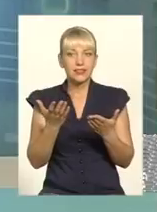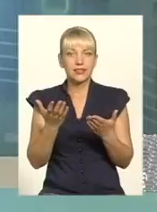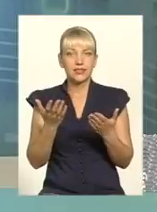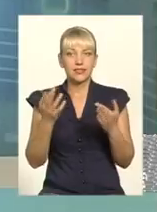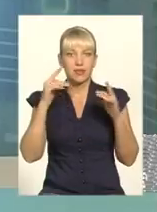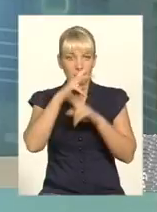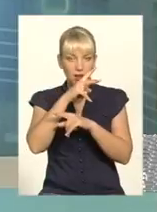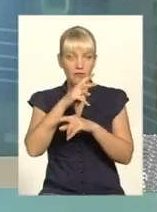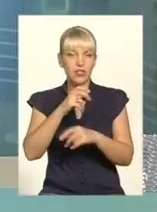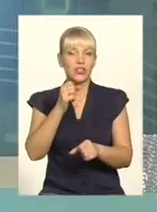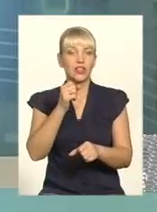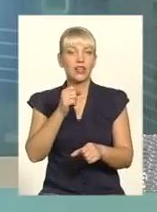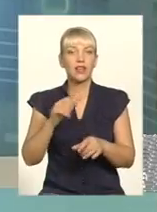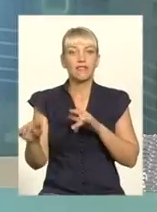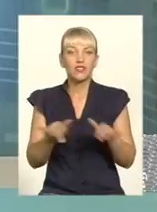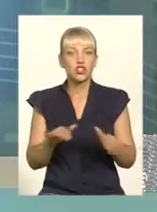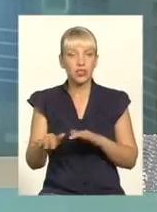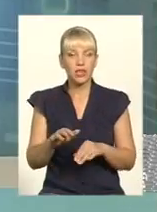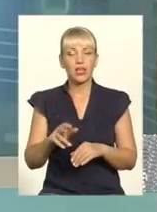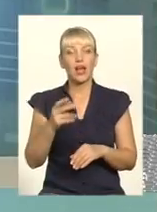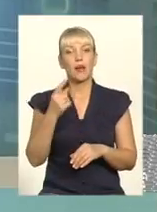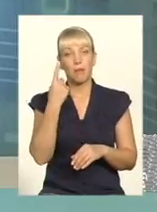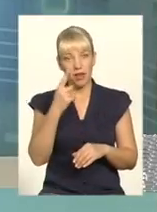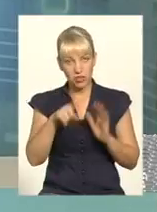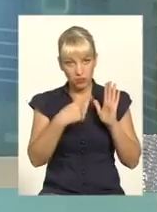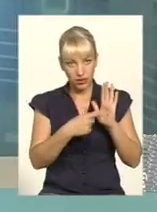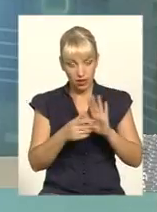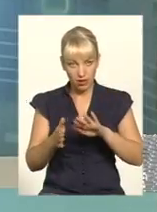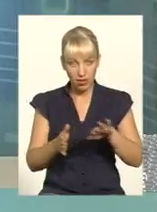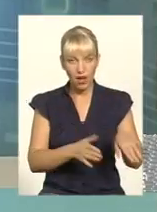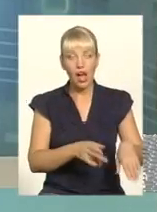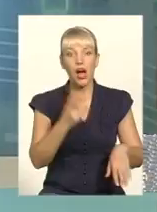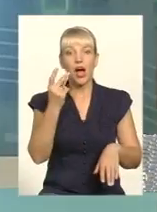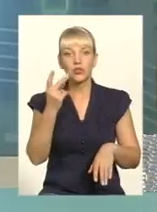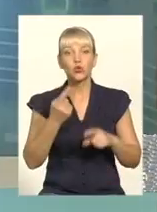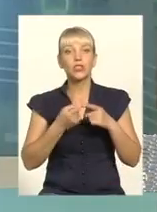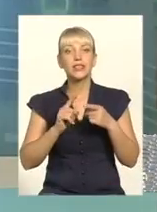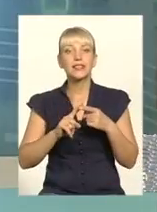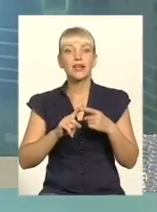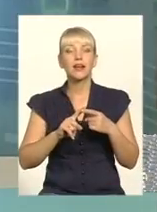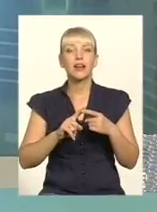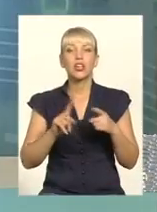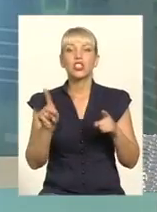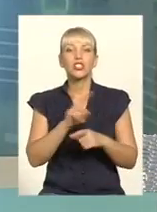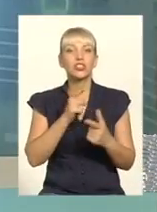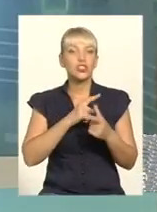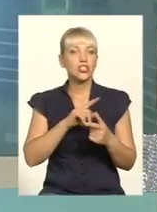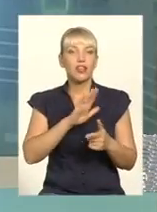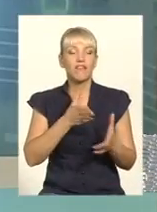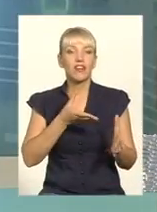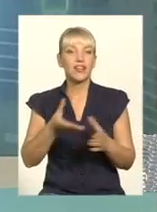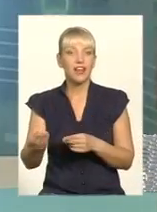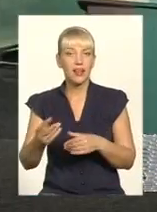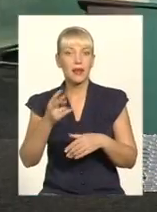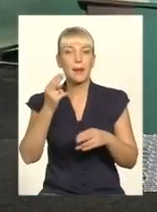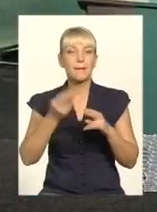А друге питання, чи не веде до цього безкарність. От були події в Хмельницькому